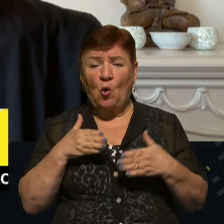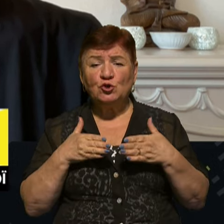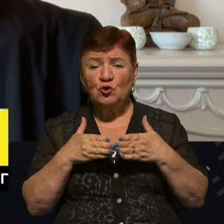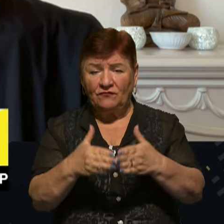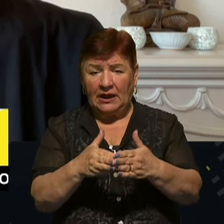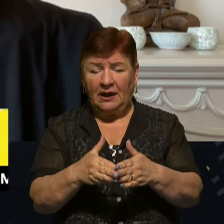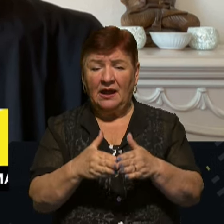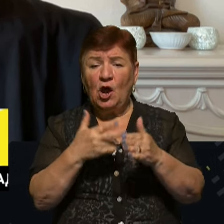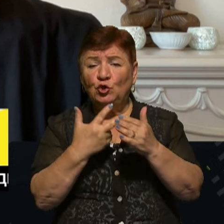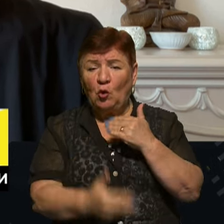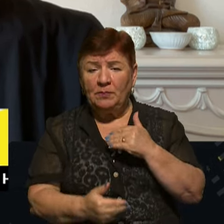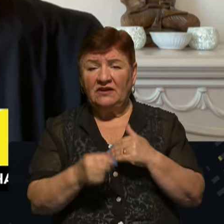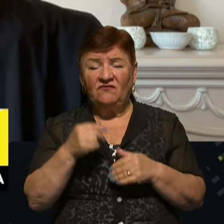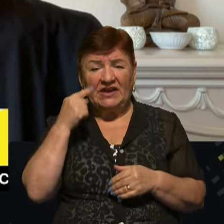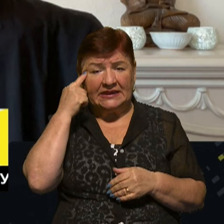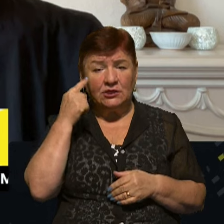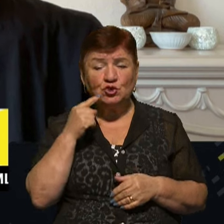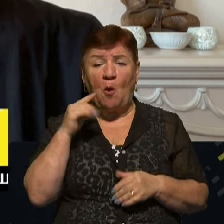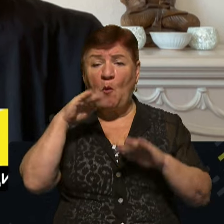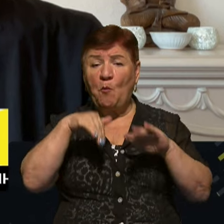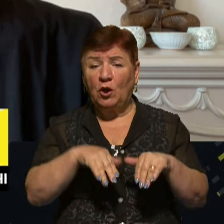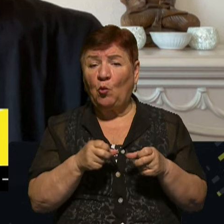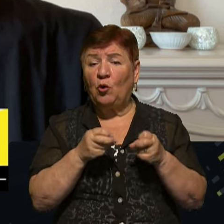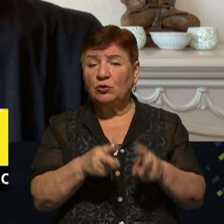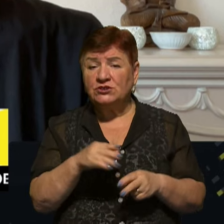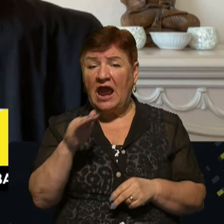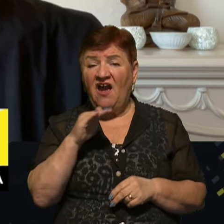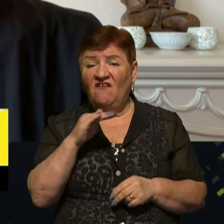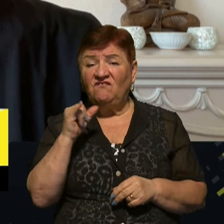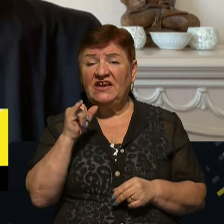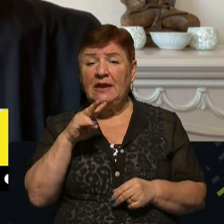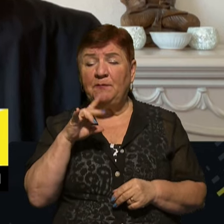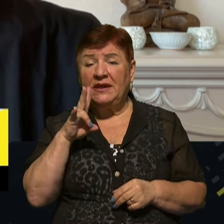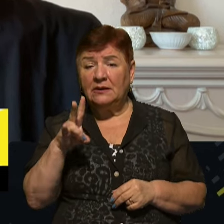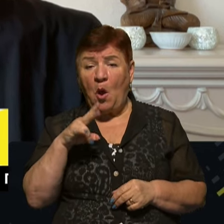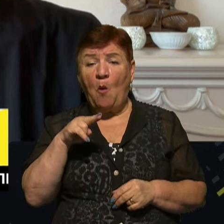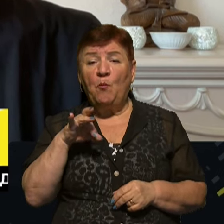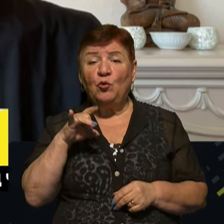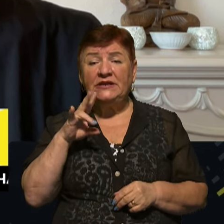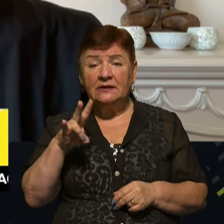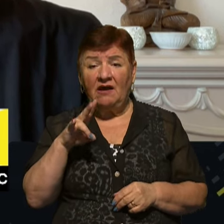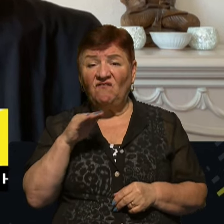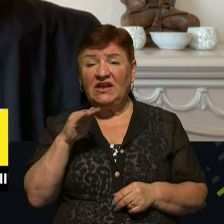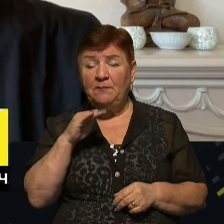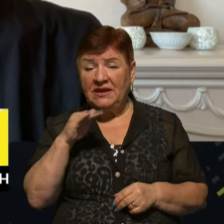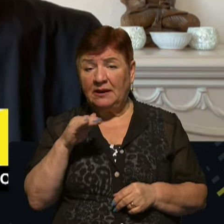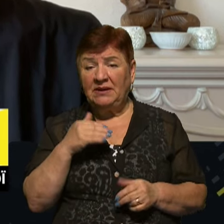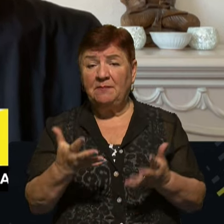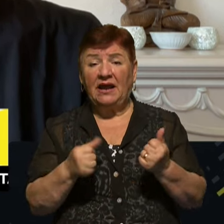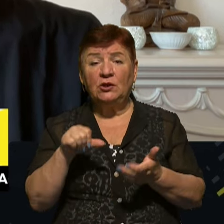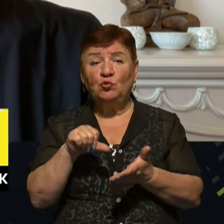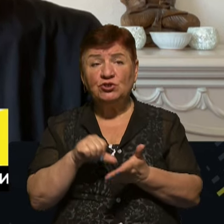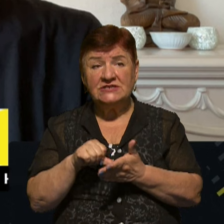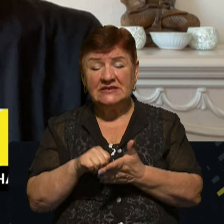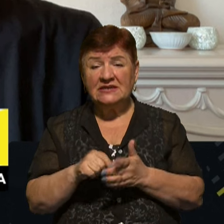в Китайському морі, загрожуючи Філіппінами і Тайваню. Путін погрожує тим самим Філіппінами і планує брати участь у війні з